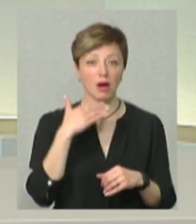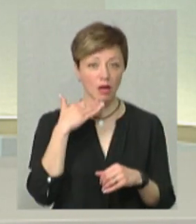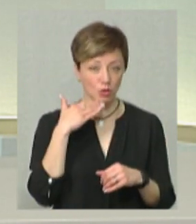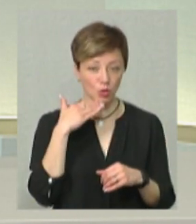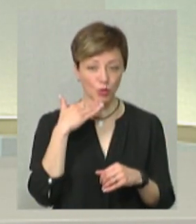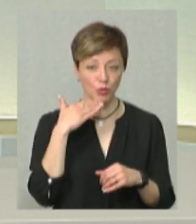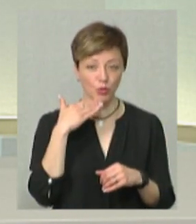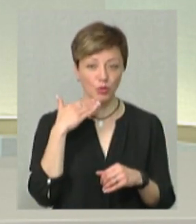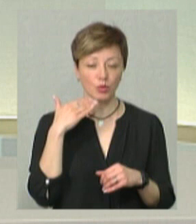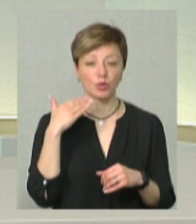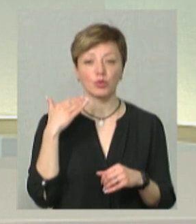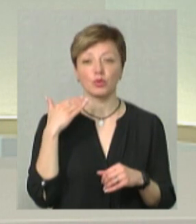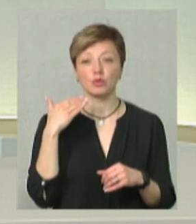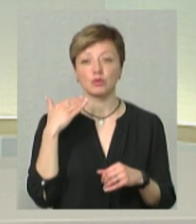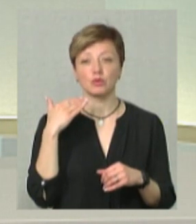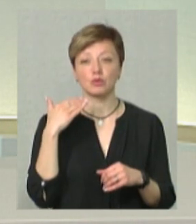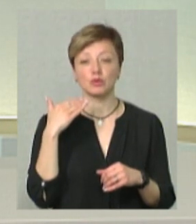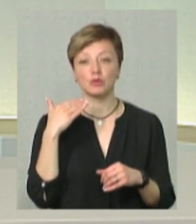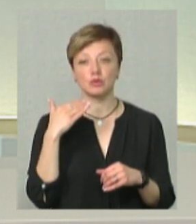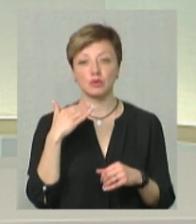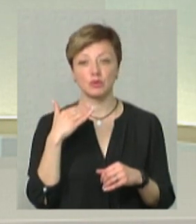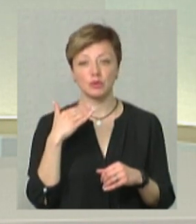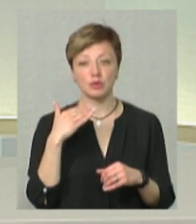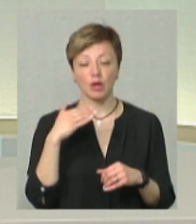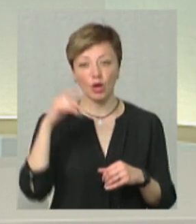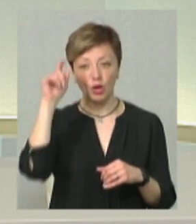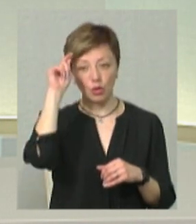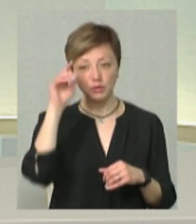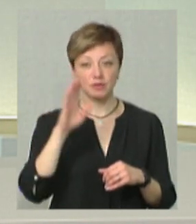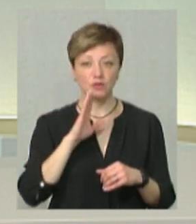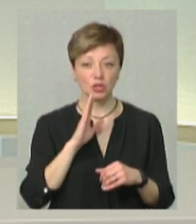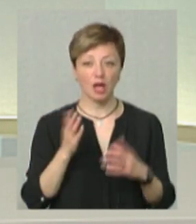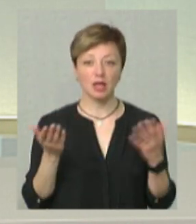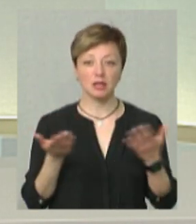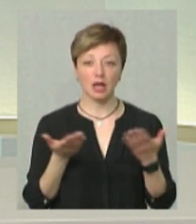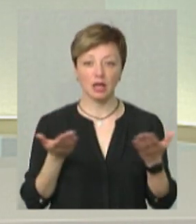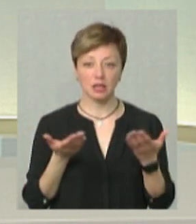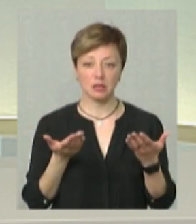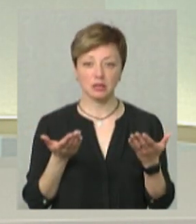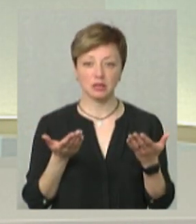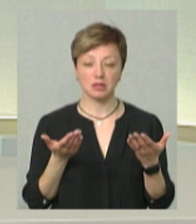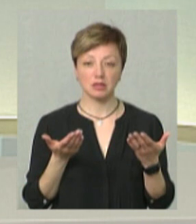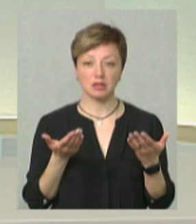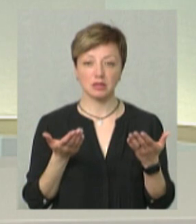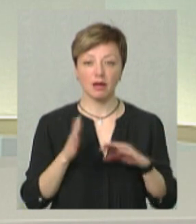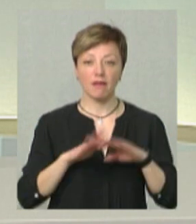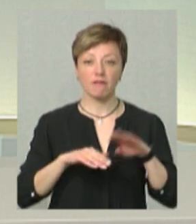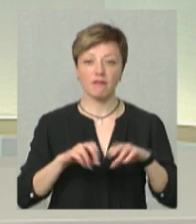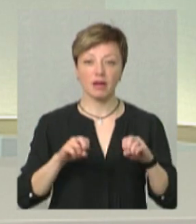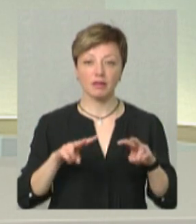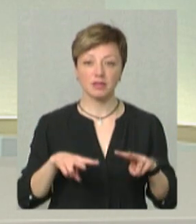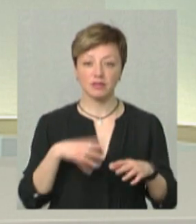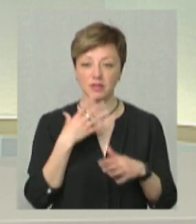хлопців і дівчат, фахівців у своїй